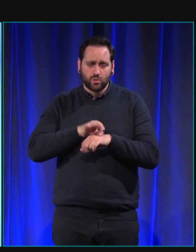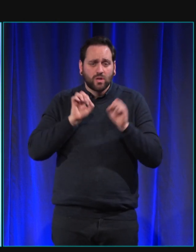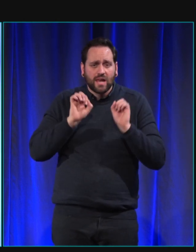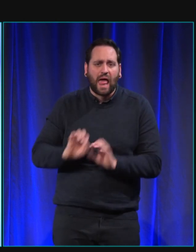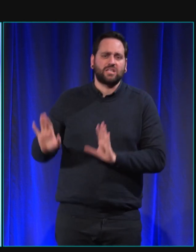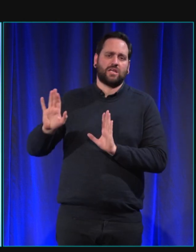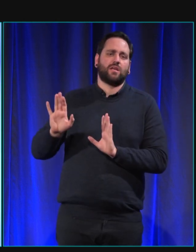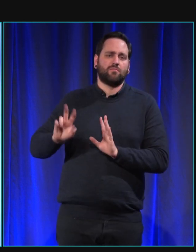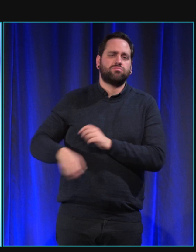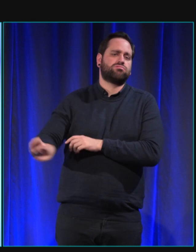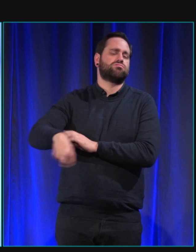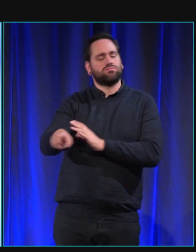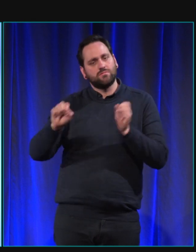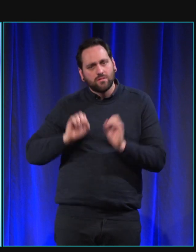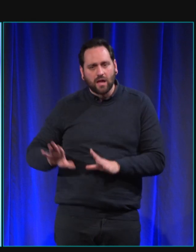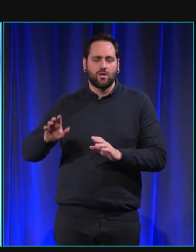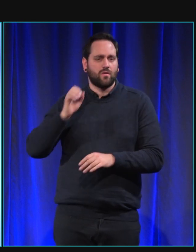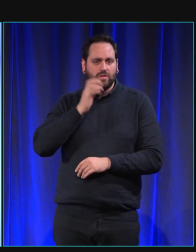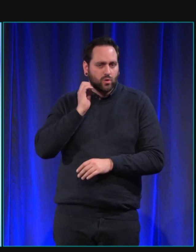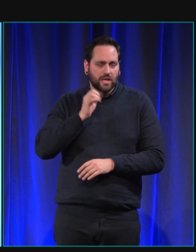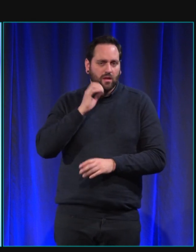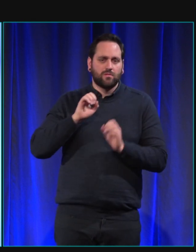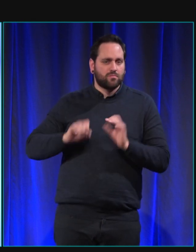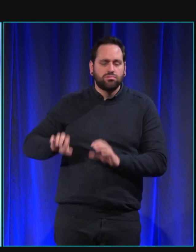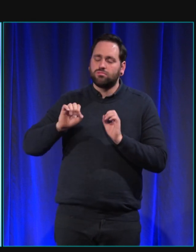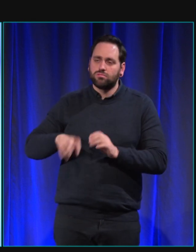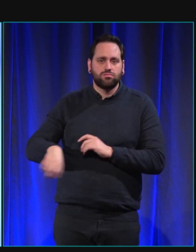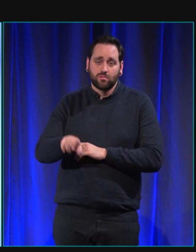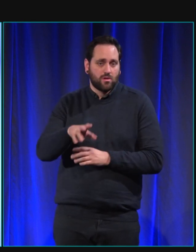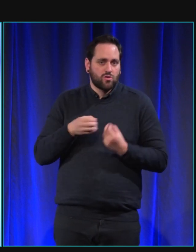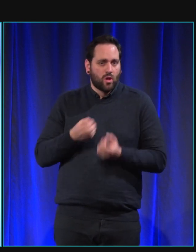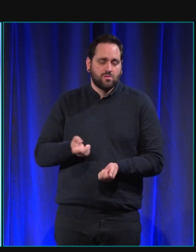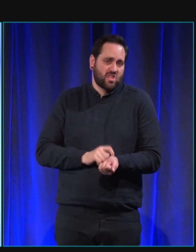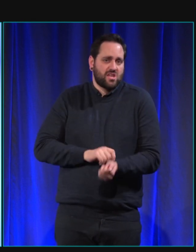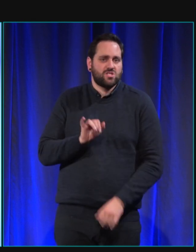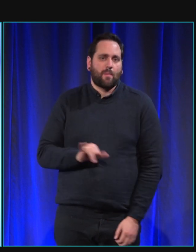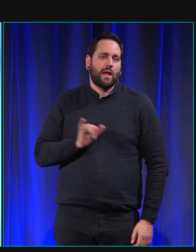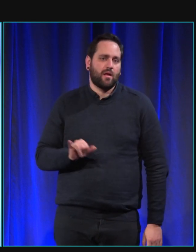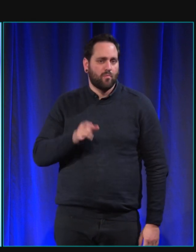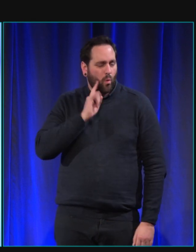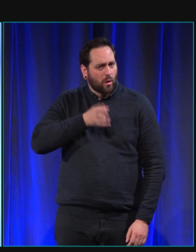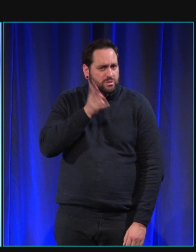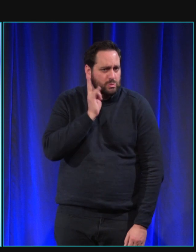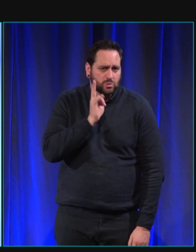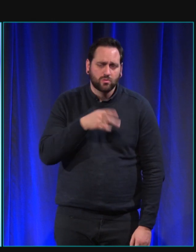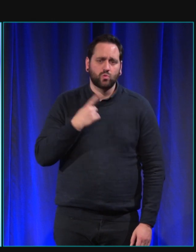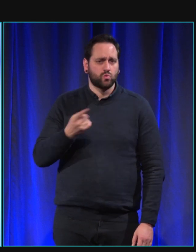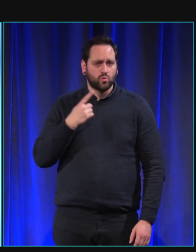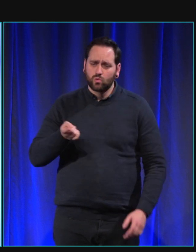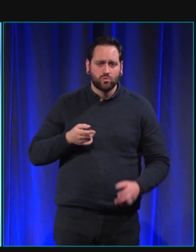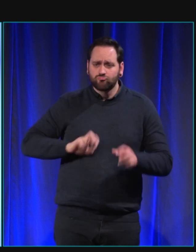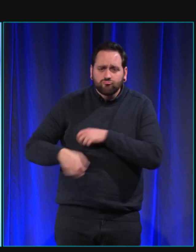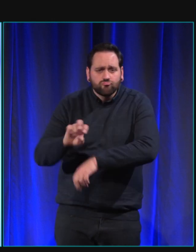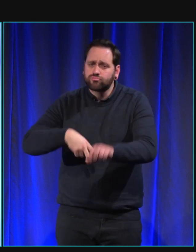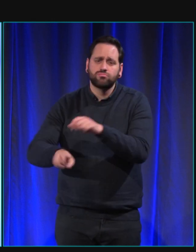tous les jours qui a fait que elle a jamais été en stress c'est un chien qui et c'est toujours dépensé qui a jamais eu de besoin